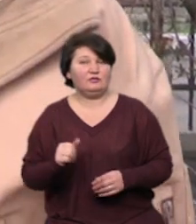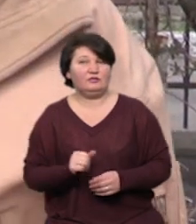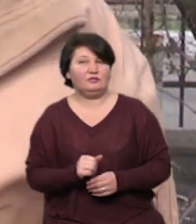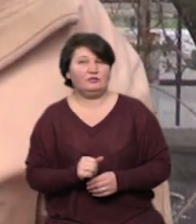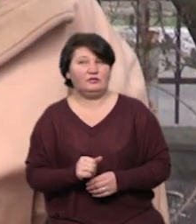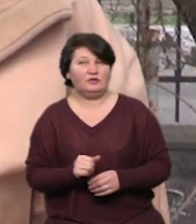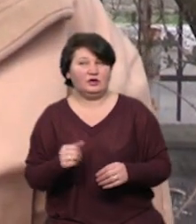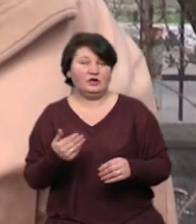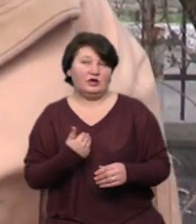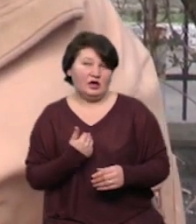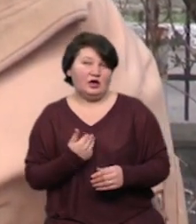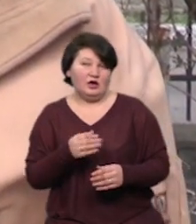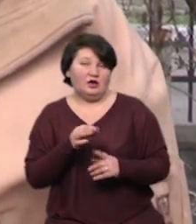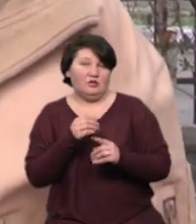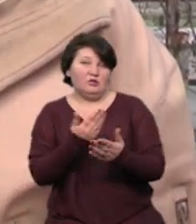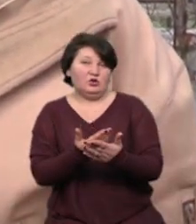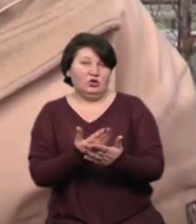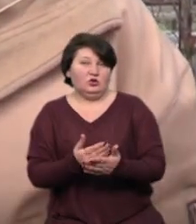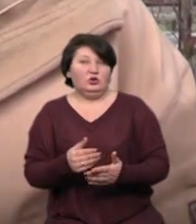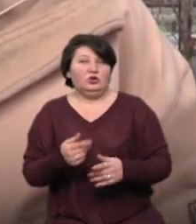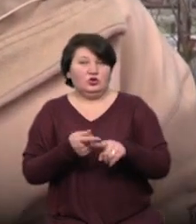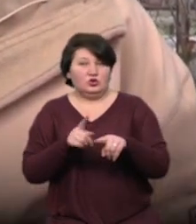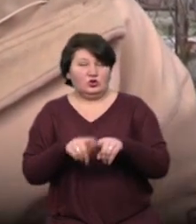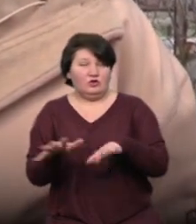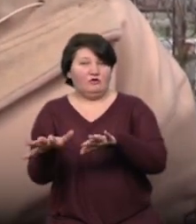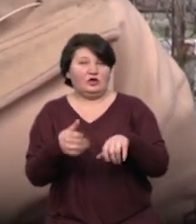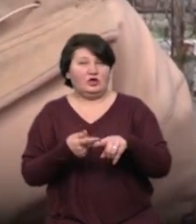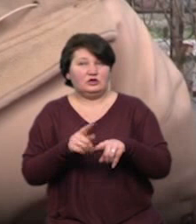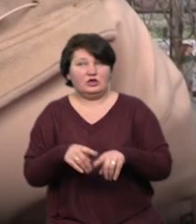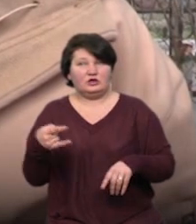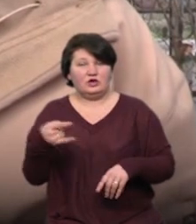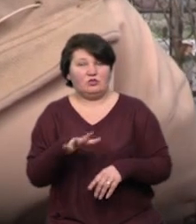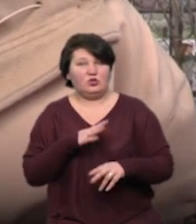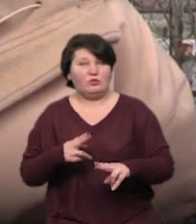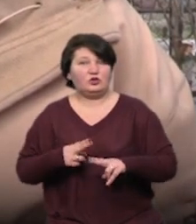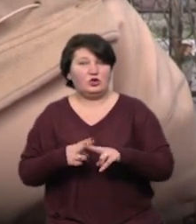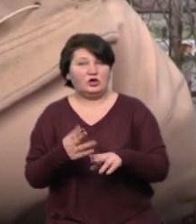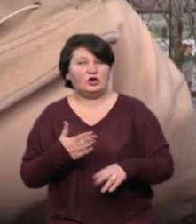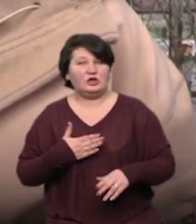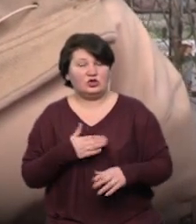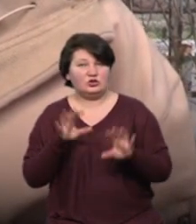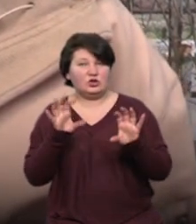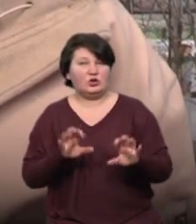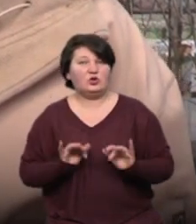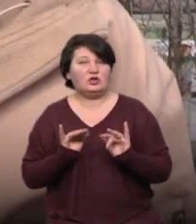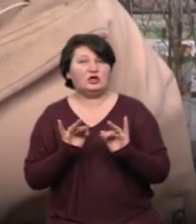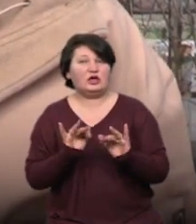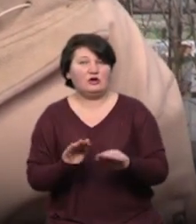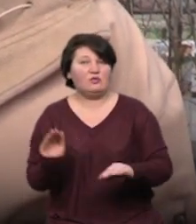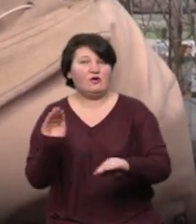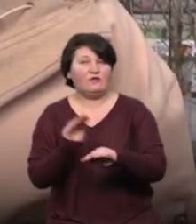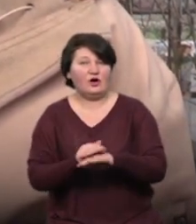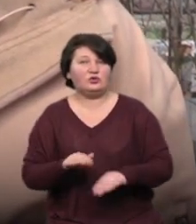висуваю підозру, що саме вилучення плавзасобу – це було перешкоджання нашої законній діяльності по виявленні фактів браконірства